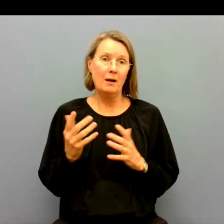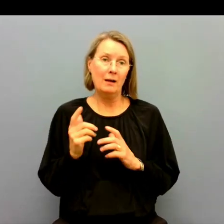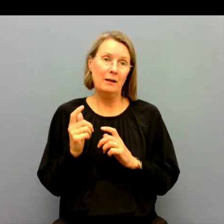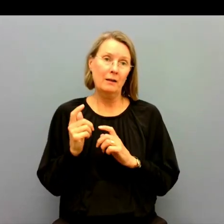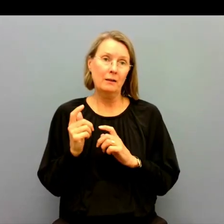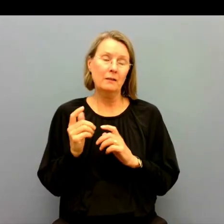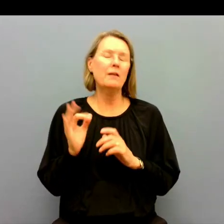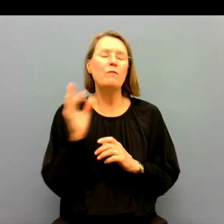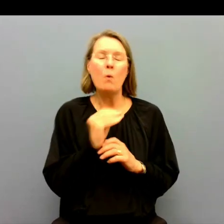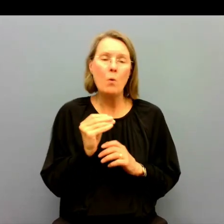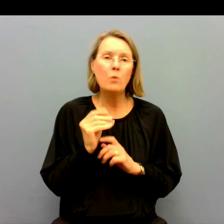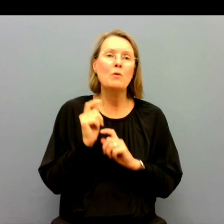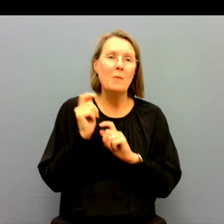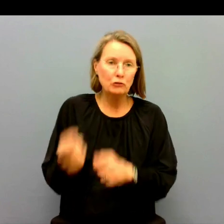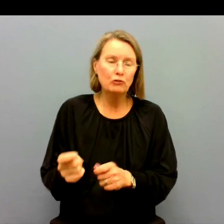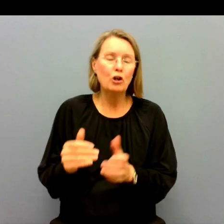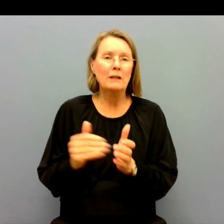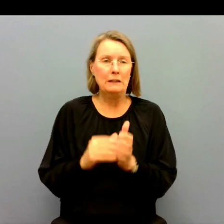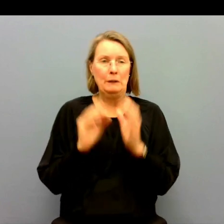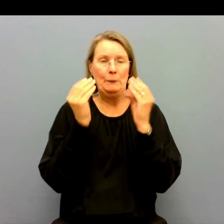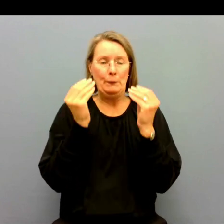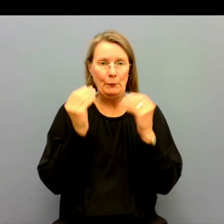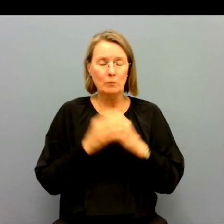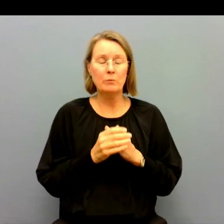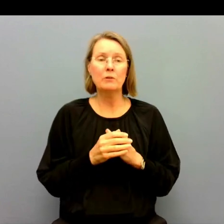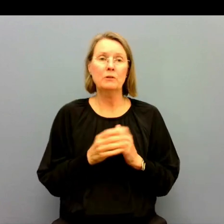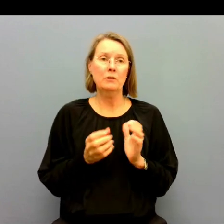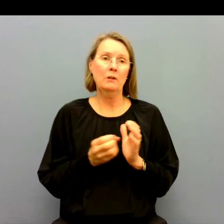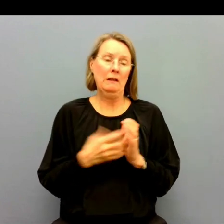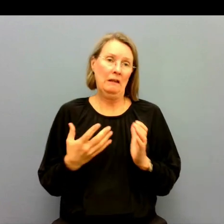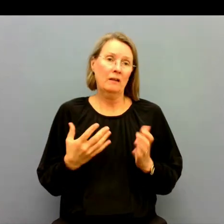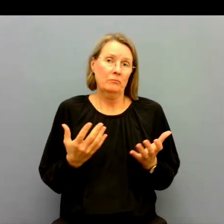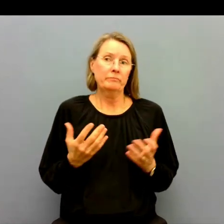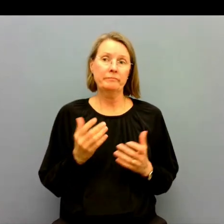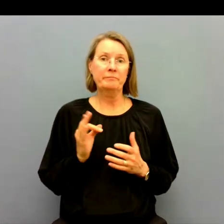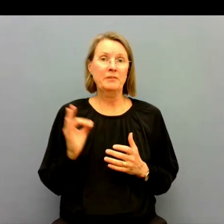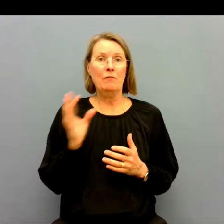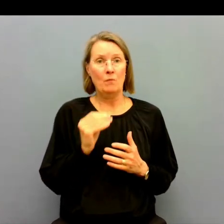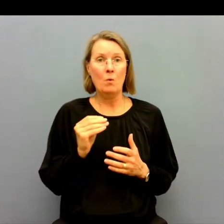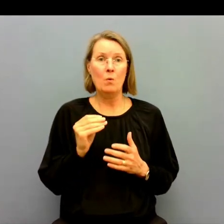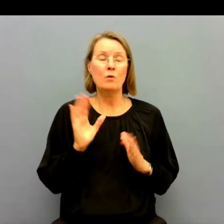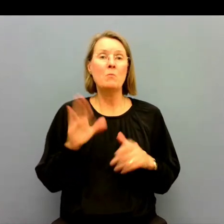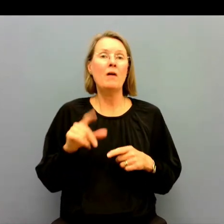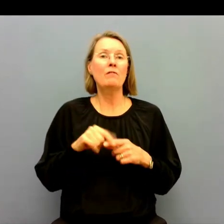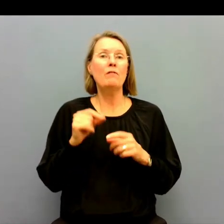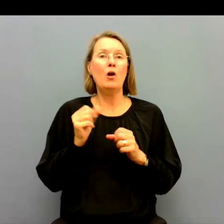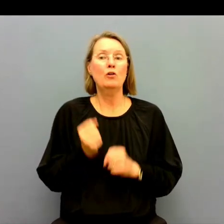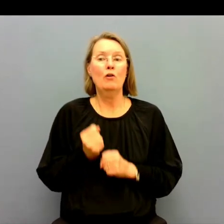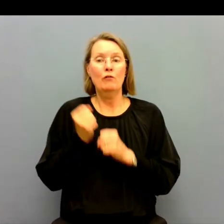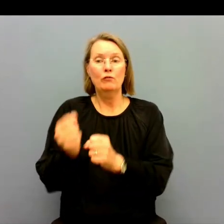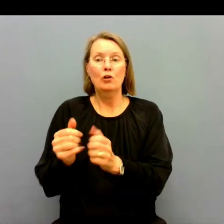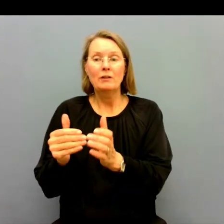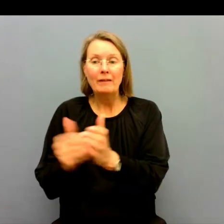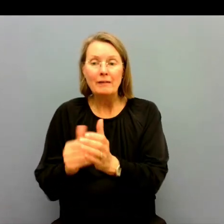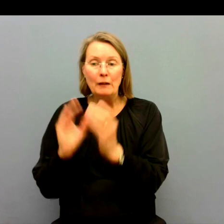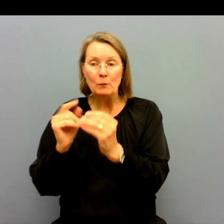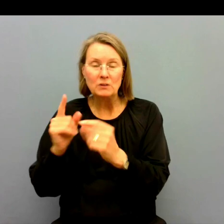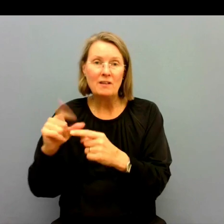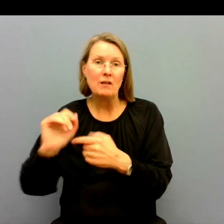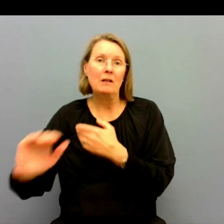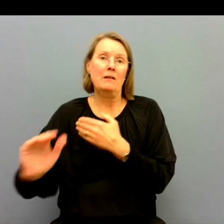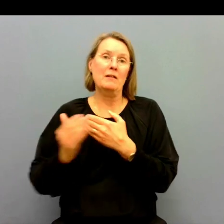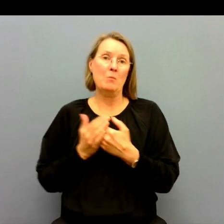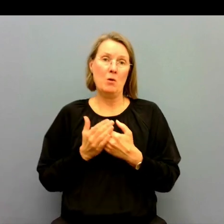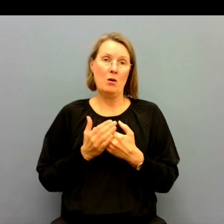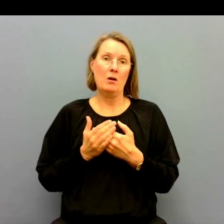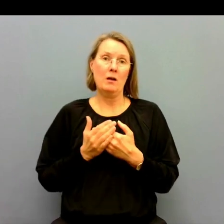känner man sig trygg i sin hemmiljö. Och det är ett fåtal som har flyttat till utbildningen och sen flyttar